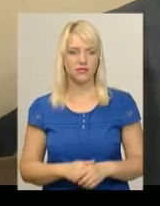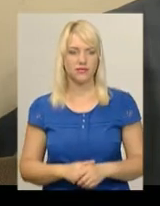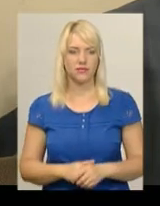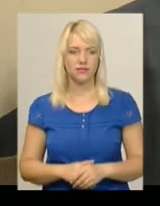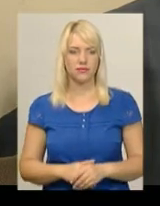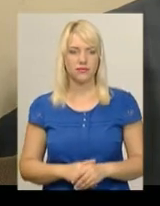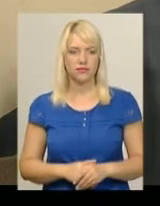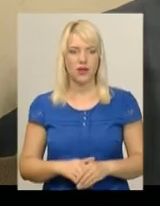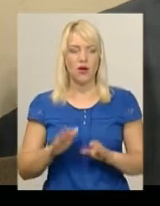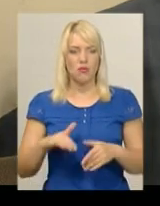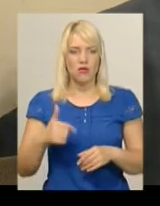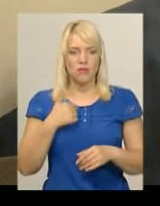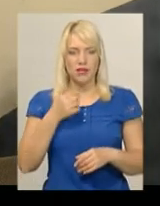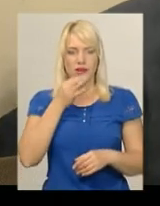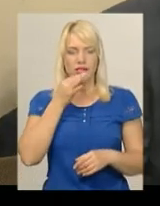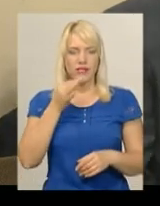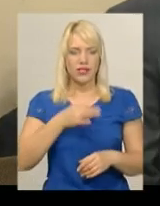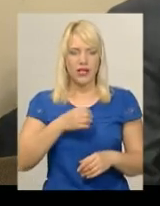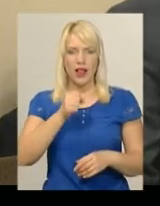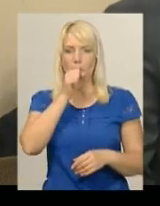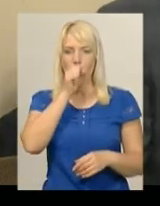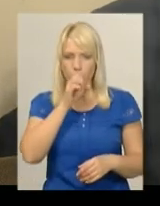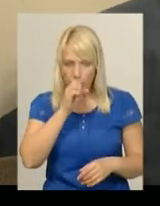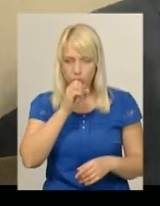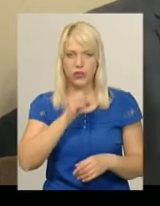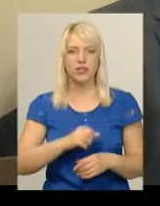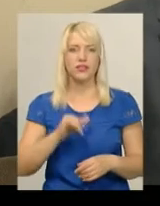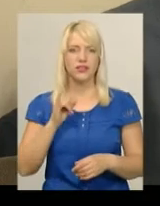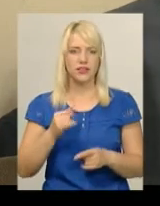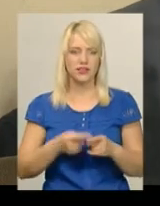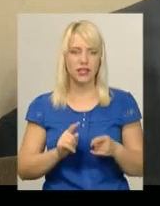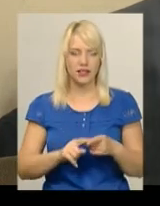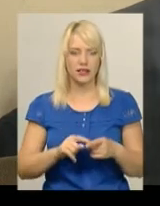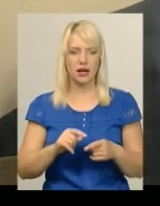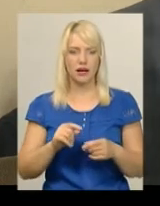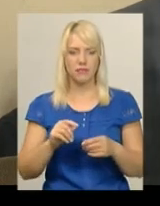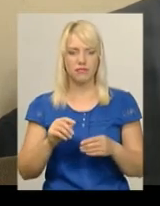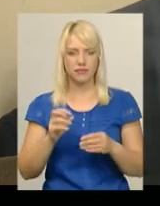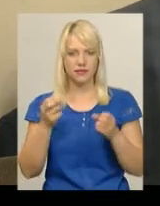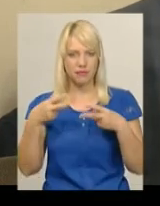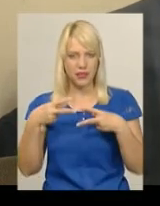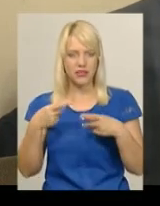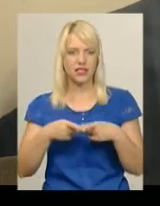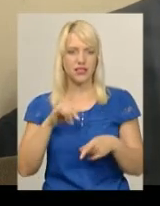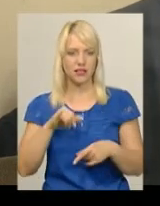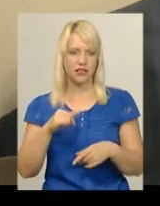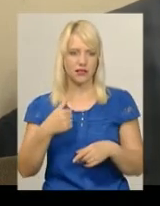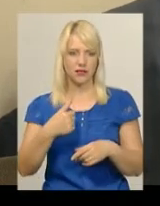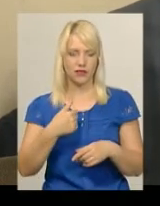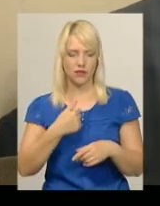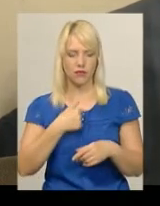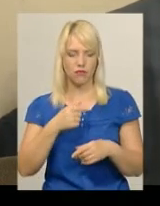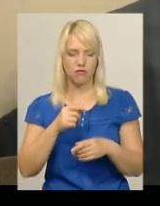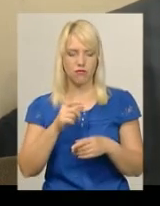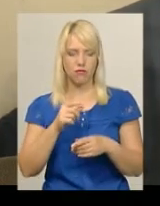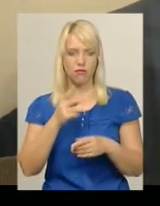Потім вони мені сказали подути цей пристрій. Я був шокований його показником, тому